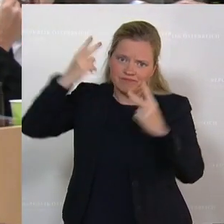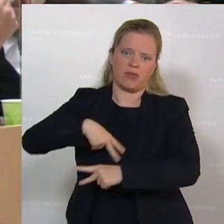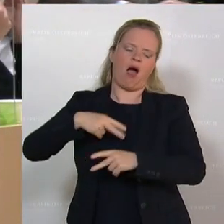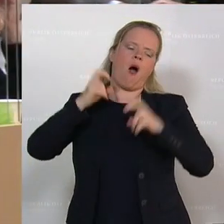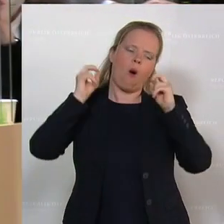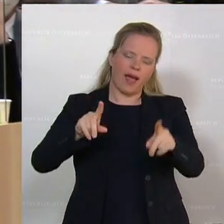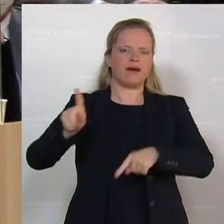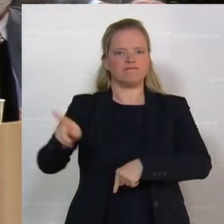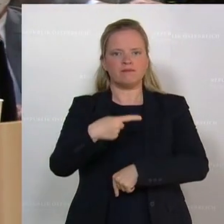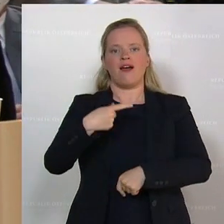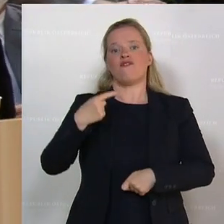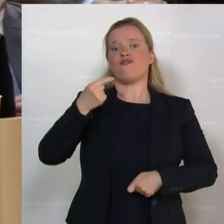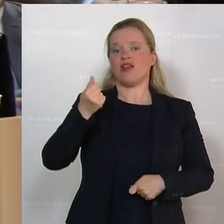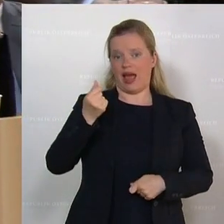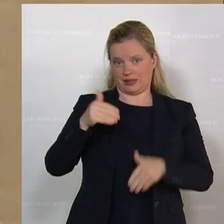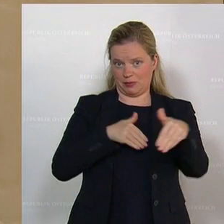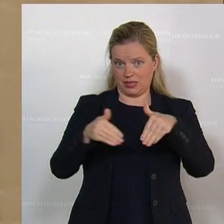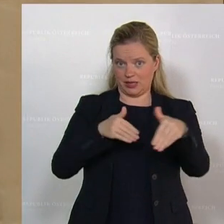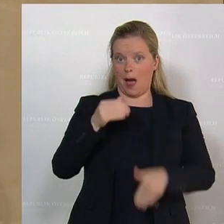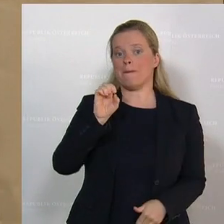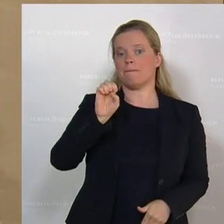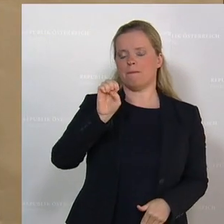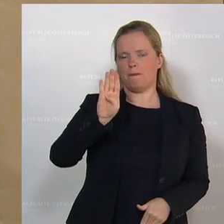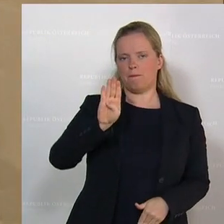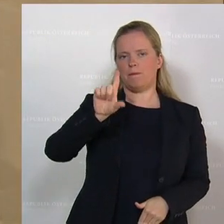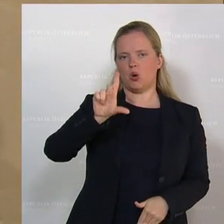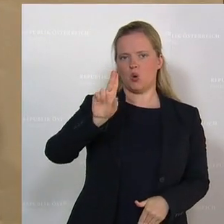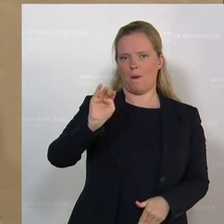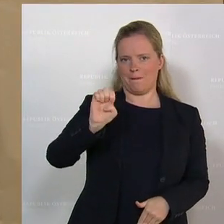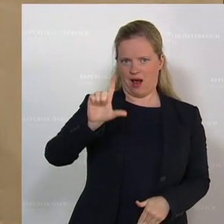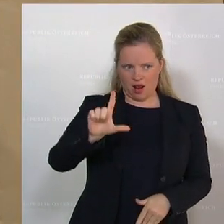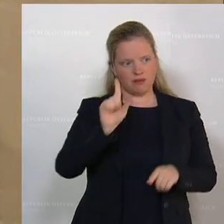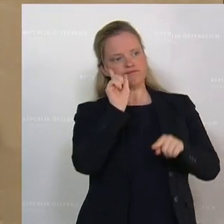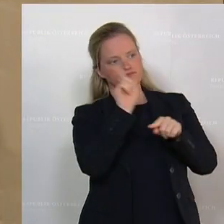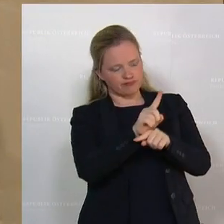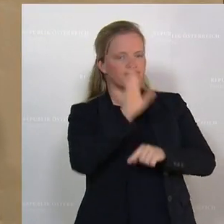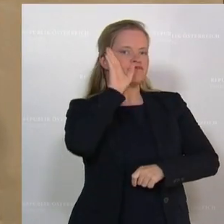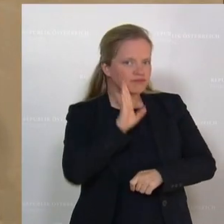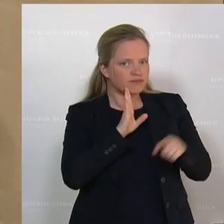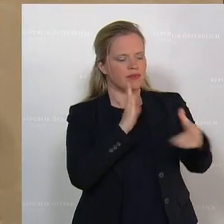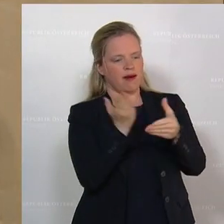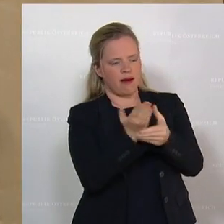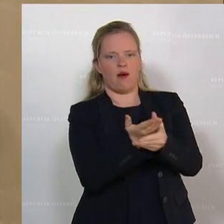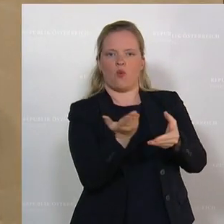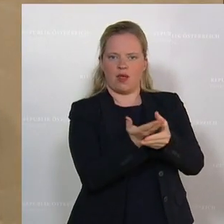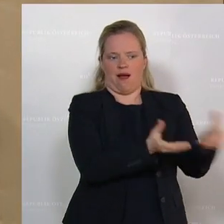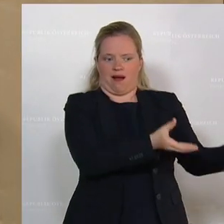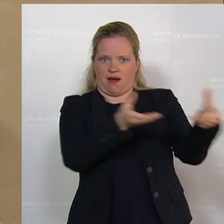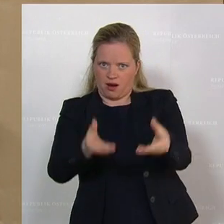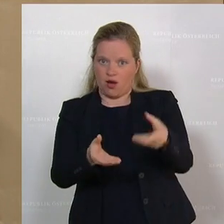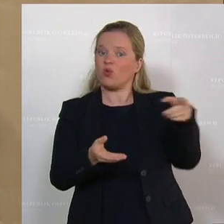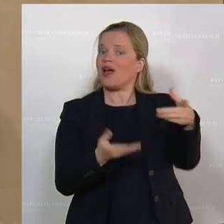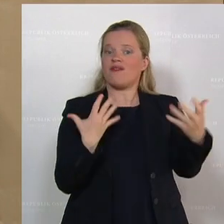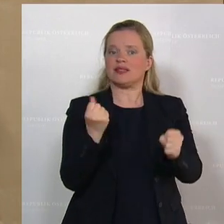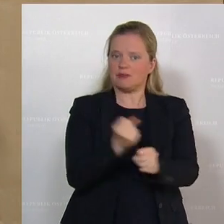zum Beispiel den Finanzminister Blümel, dass er uns Akten und Unterlagen liefern muss. Und was macht der Finanzminister? Er druckt sie